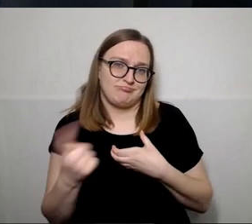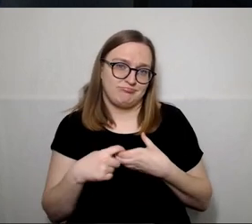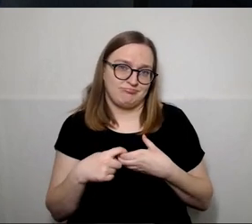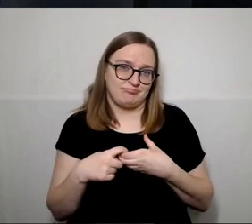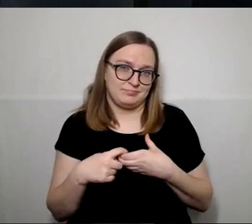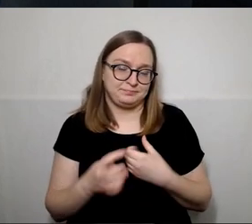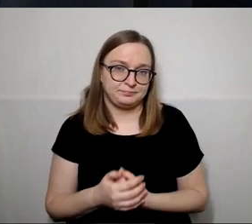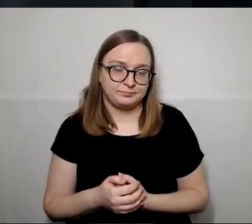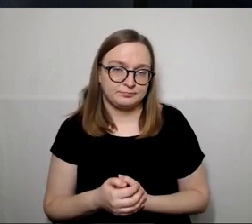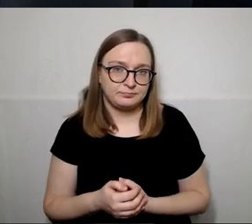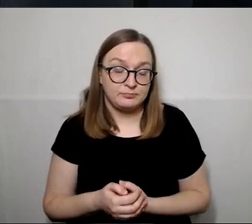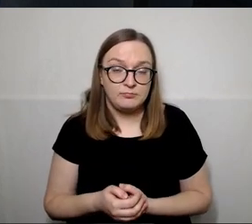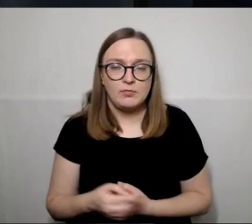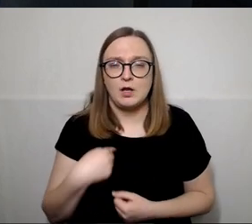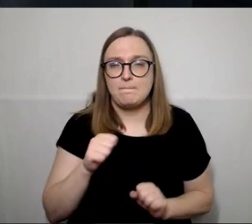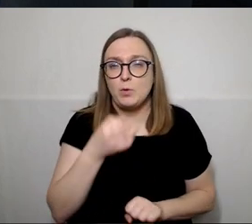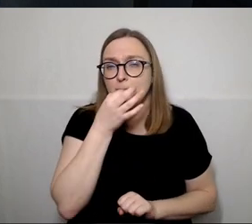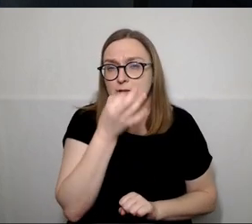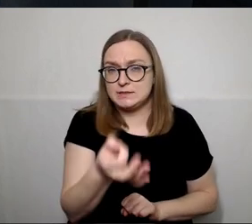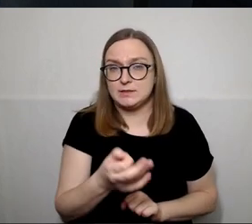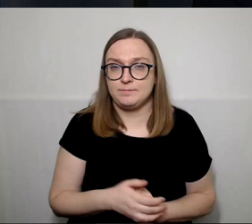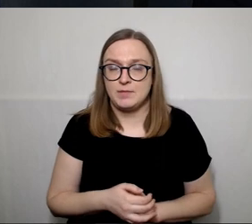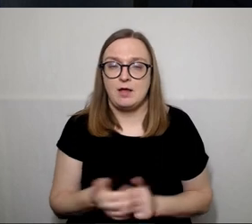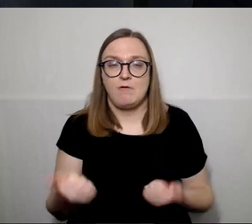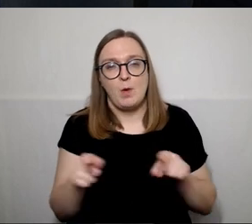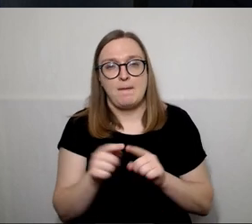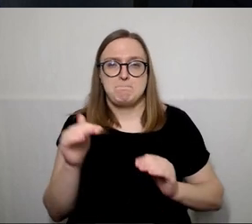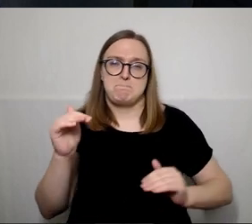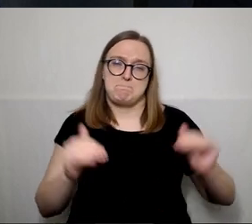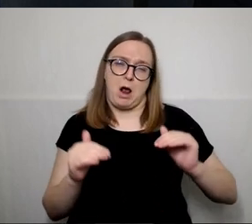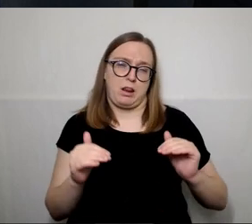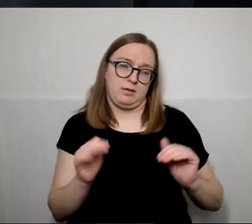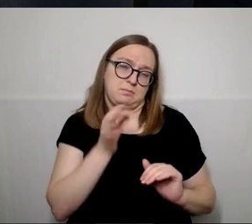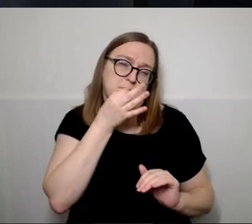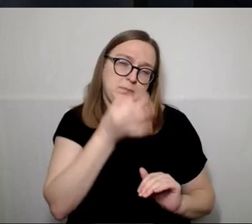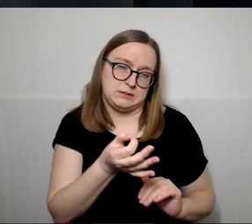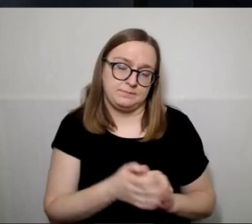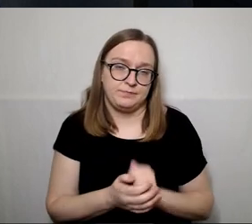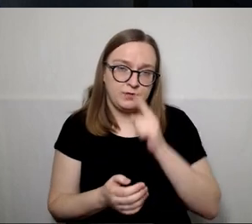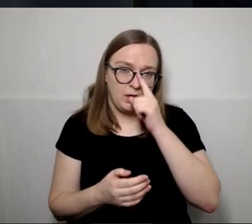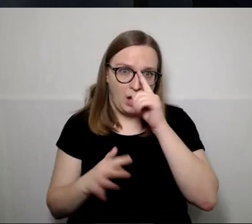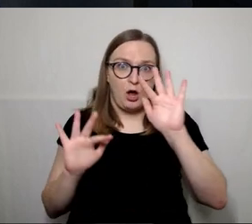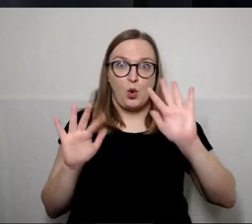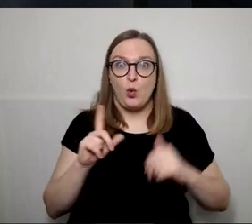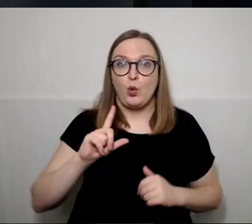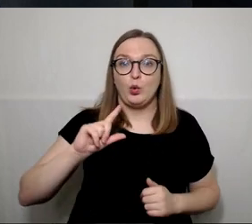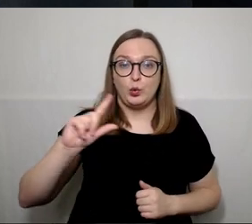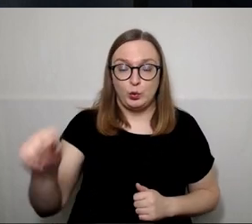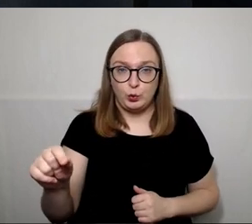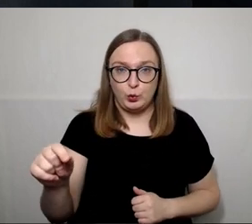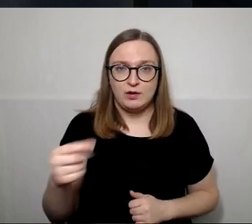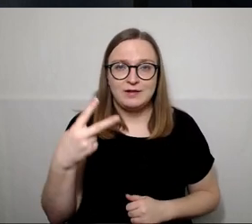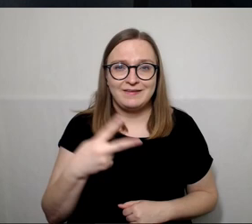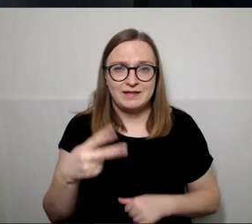Aš pasakyčiau tokį palyginimą, kada mes visą laiką važiuojam 20 metų